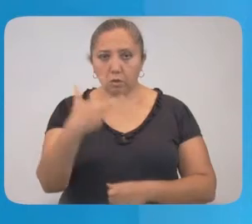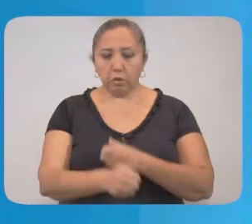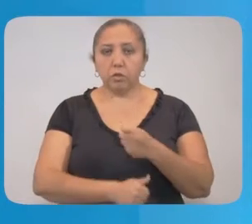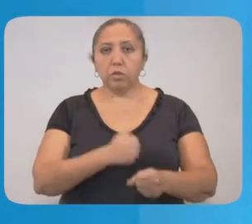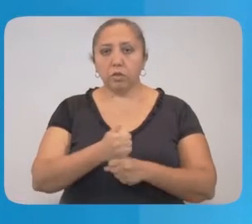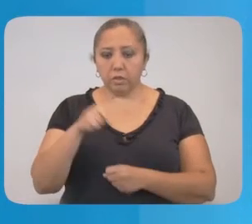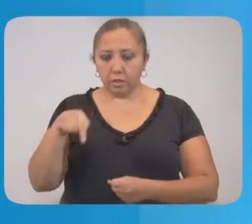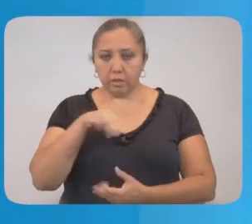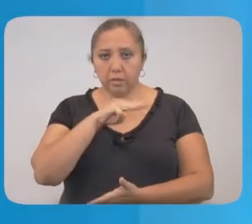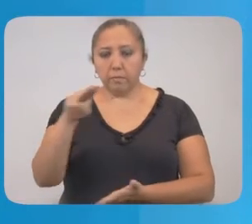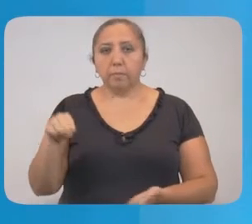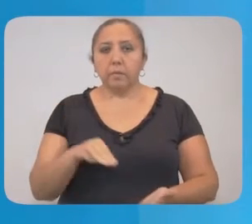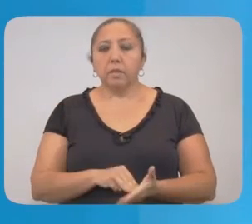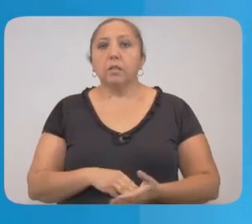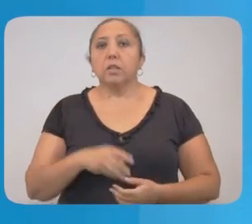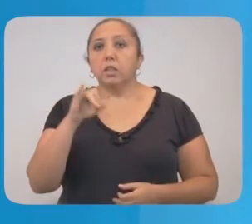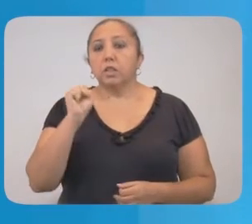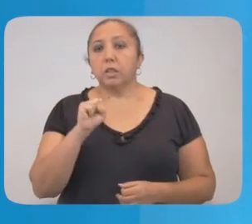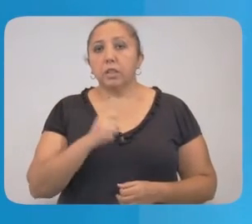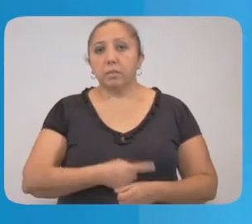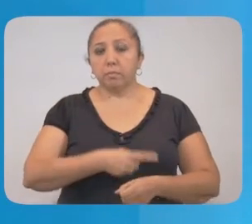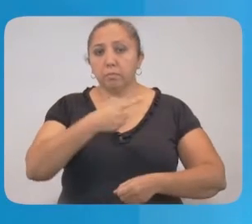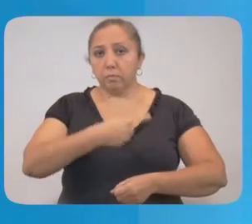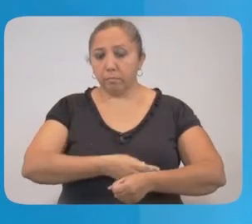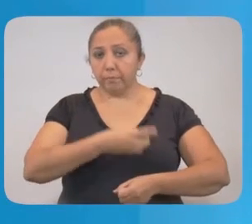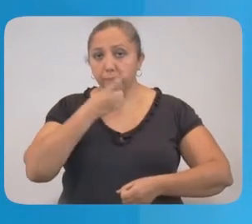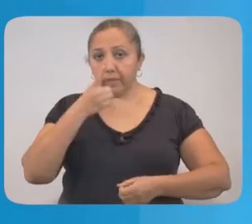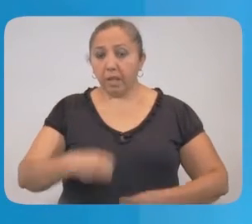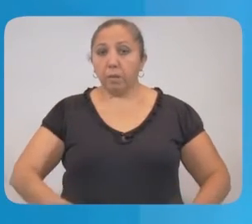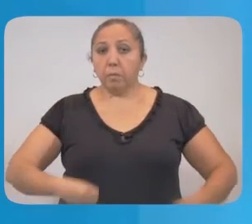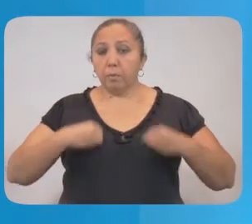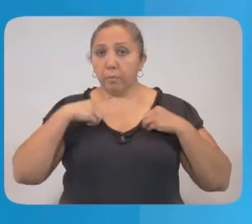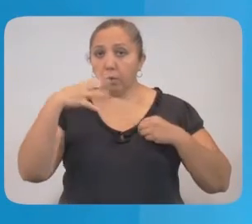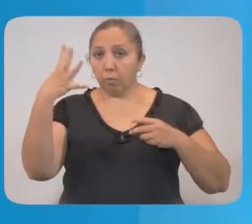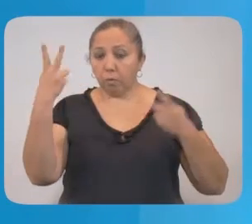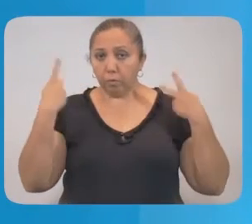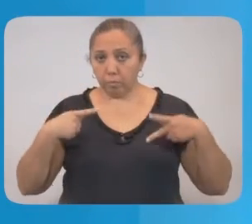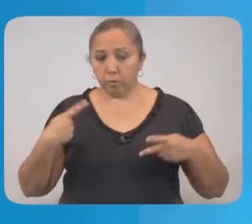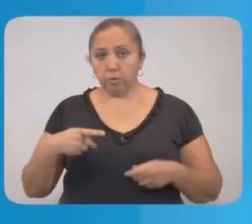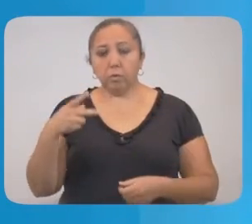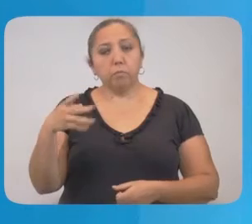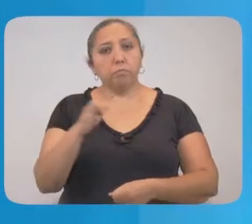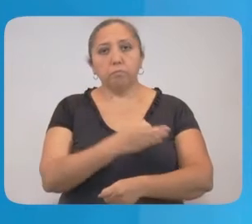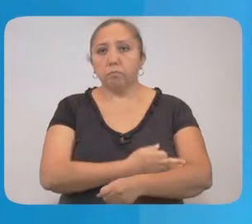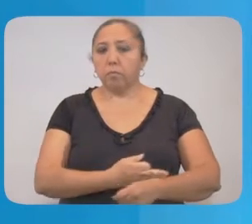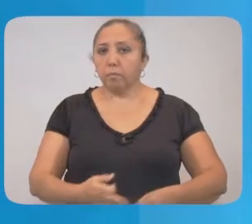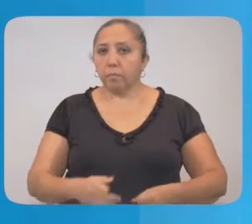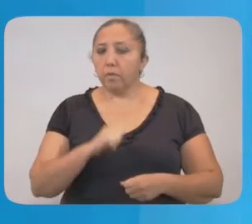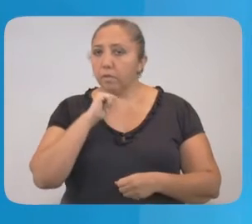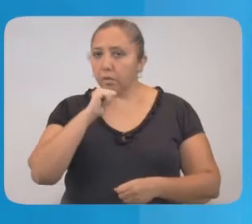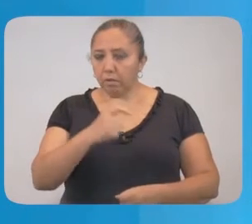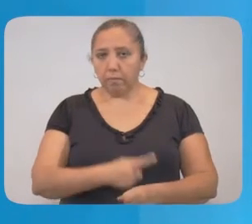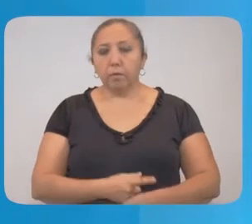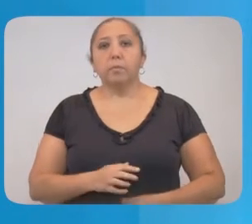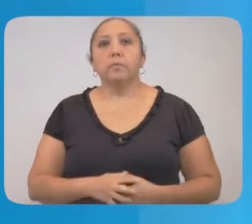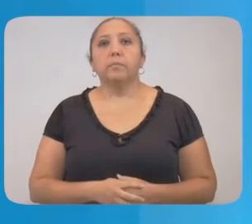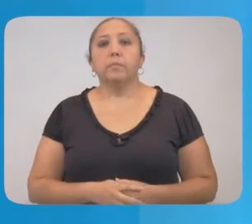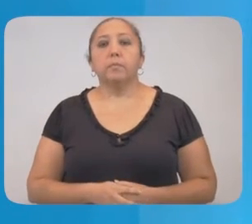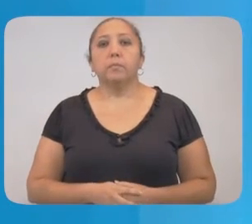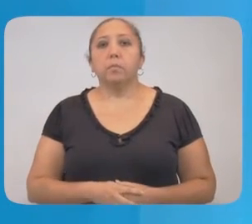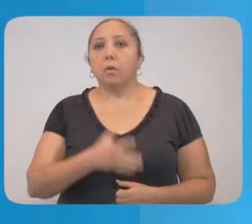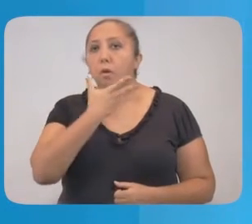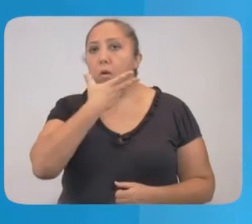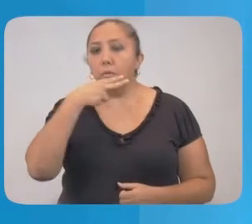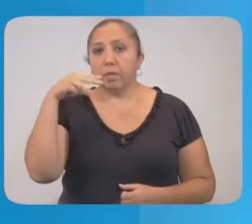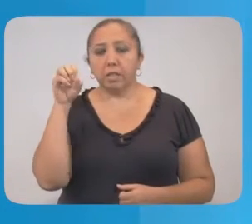chamalkachi. Kajak bakaxi te siete mako, taku walkila, kátule, tu kajalek ohanil tiobo. Juntul kolel 72 hapti,